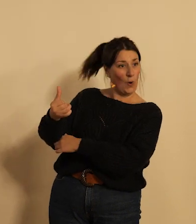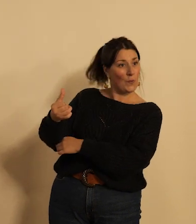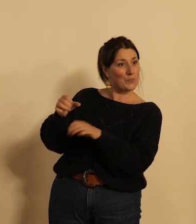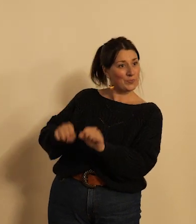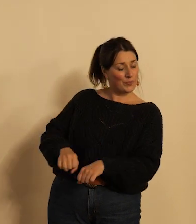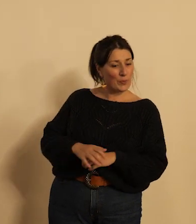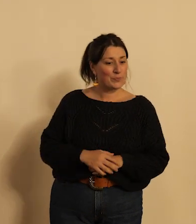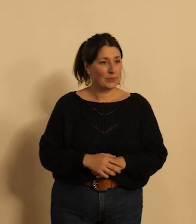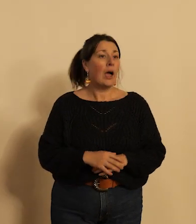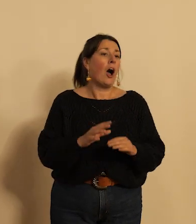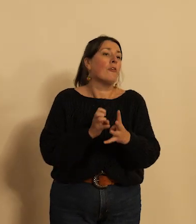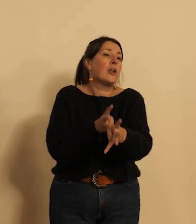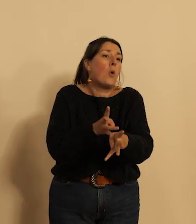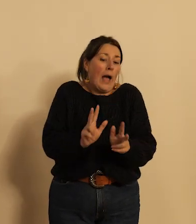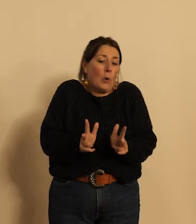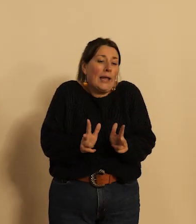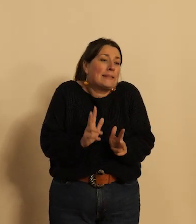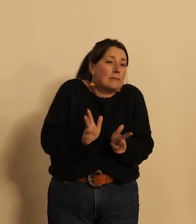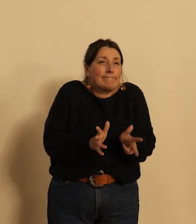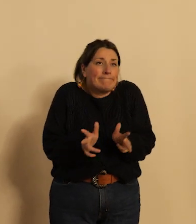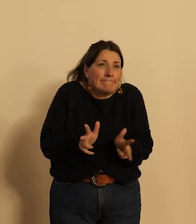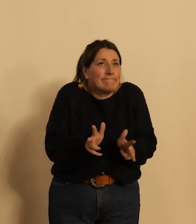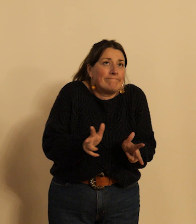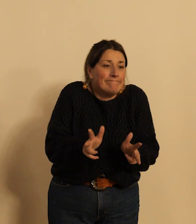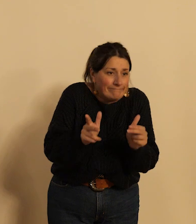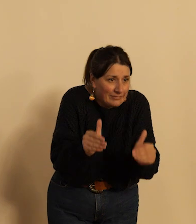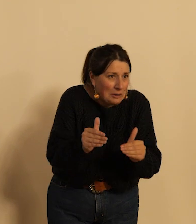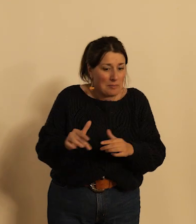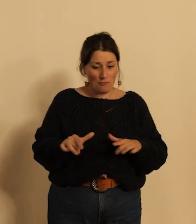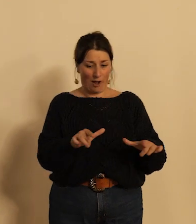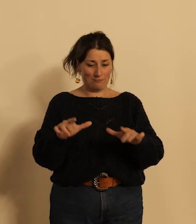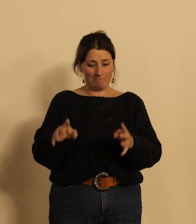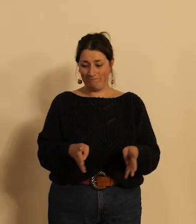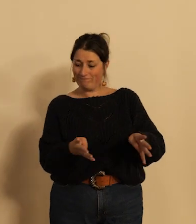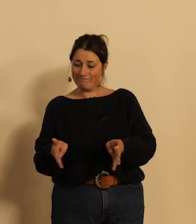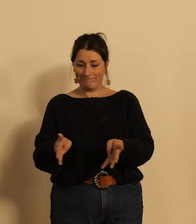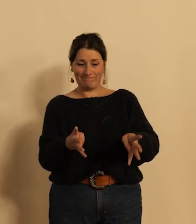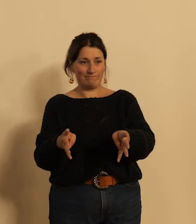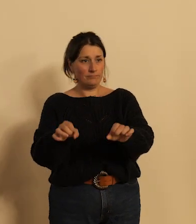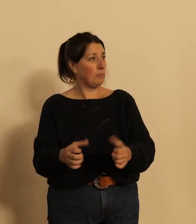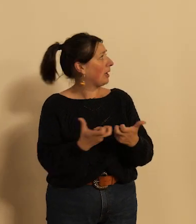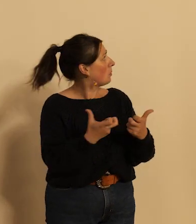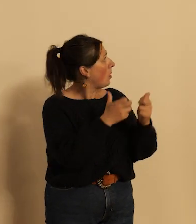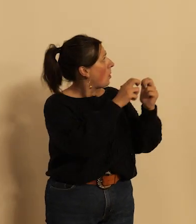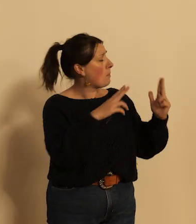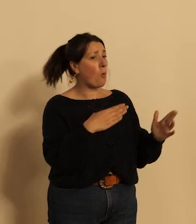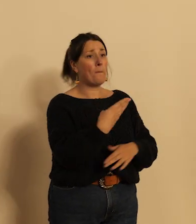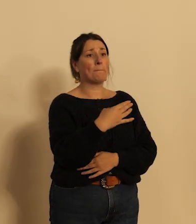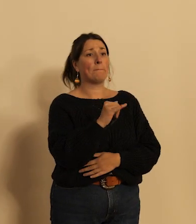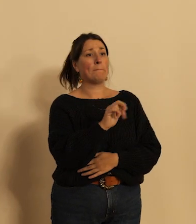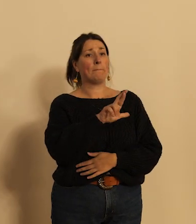à roulette sur les bords de Loire vous avez le pont Mirabeau dans le fond